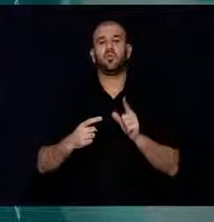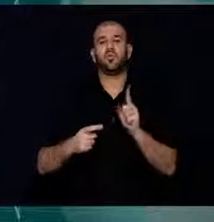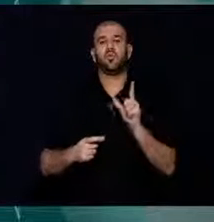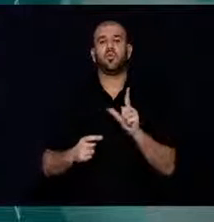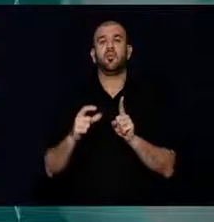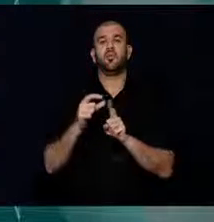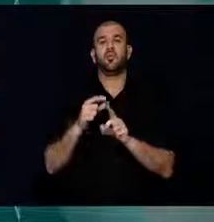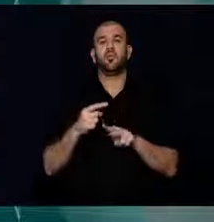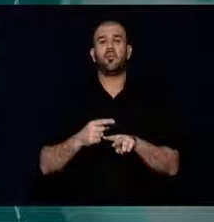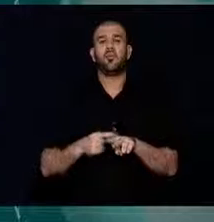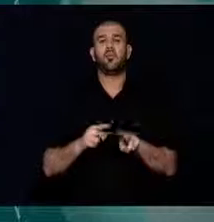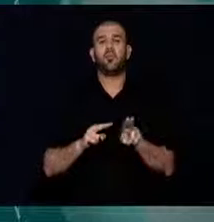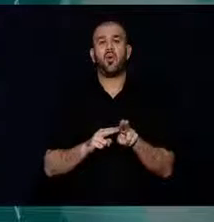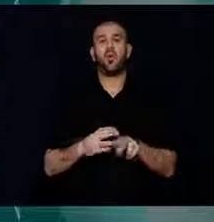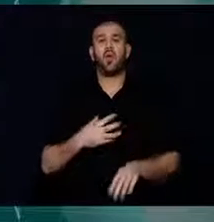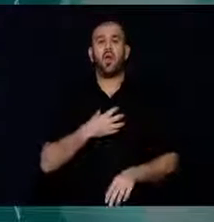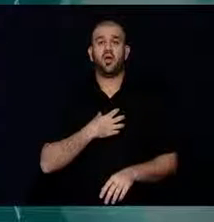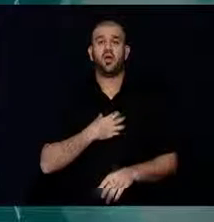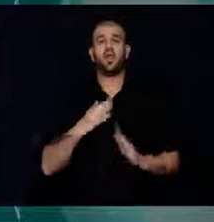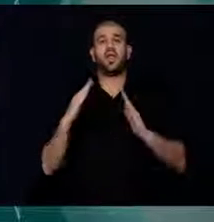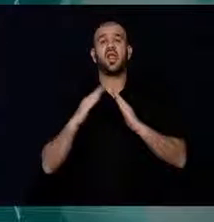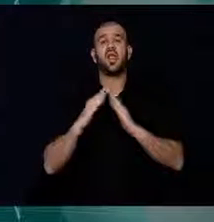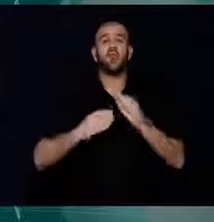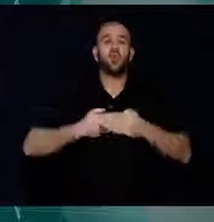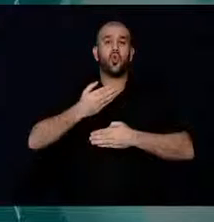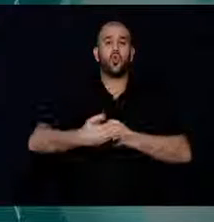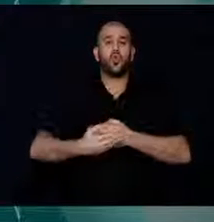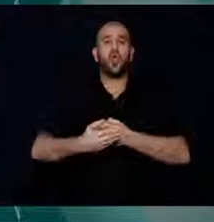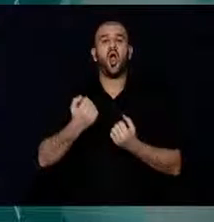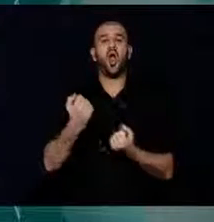yanıcı madde dökülüp, Ateşe verildi.